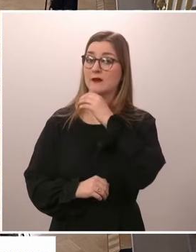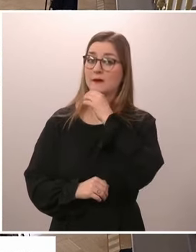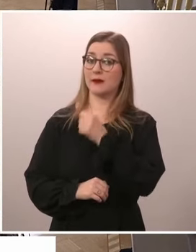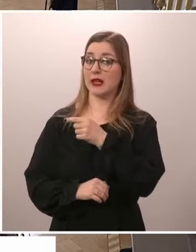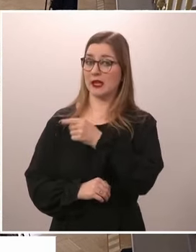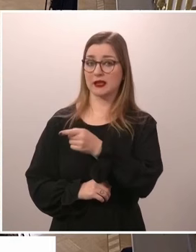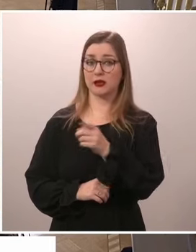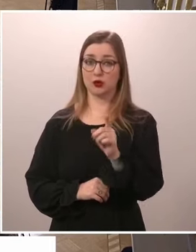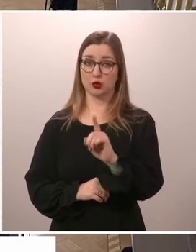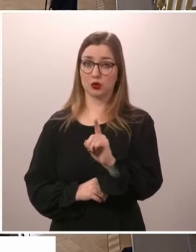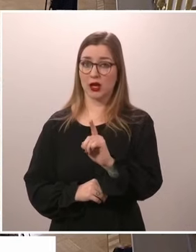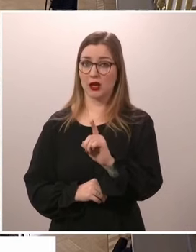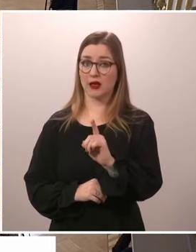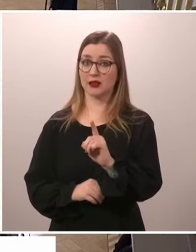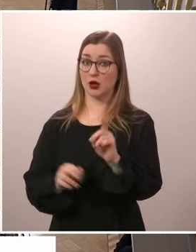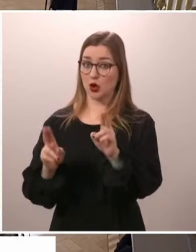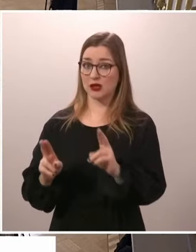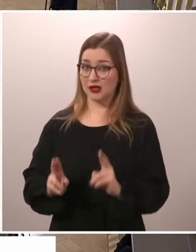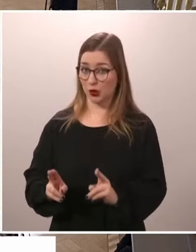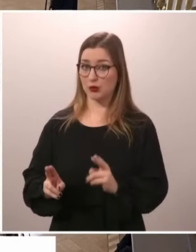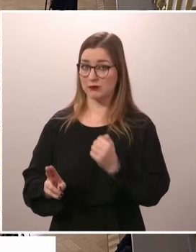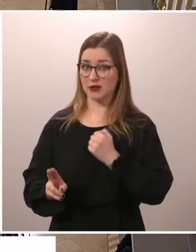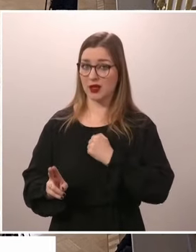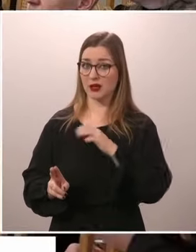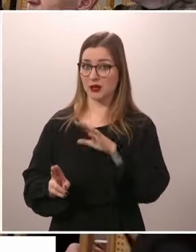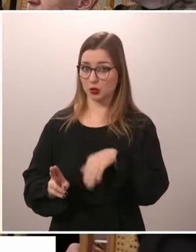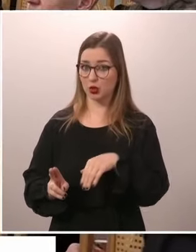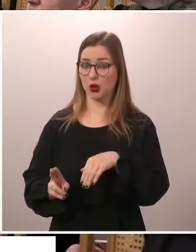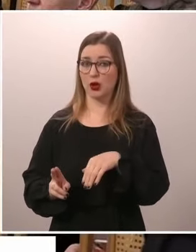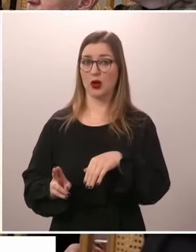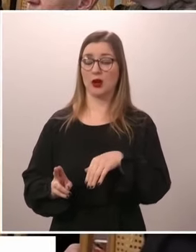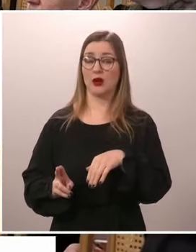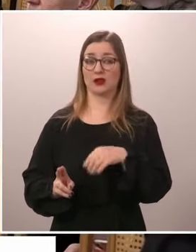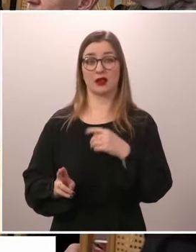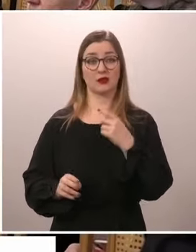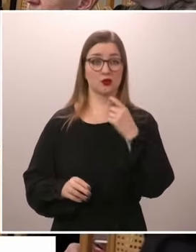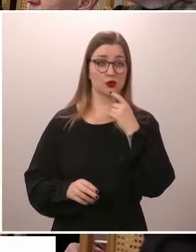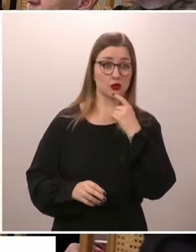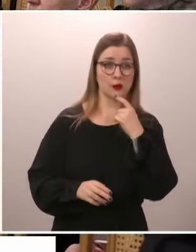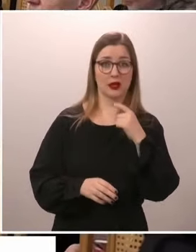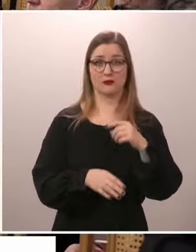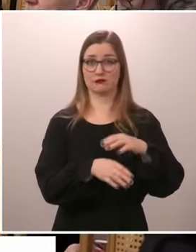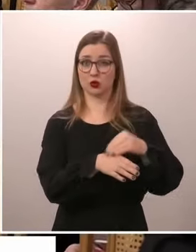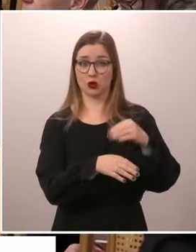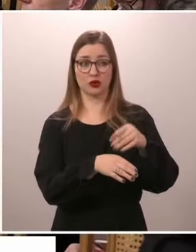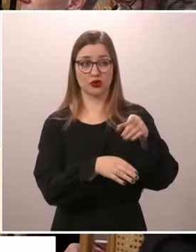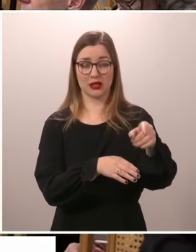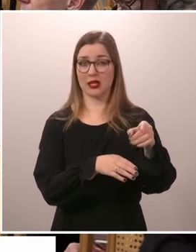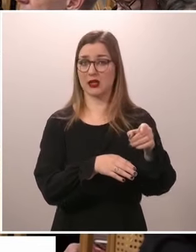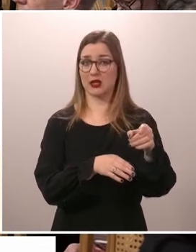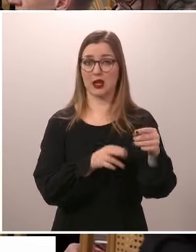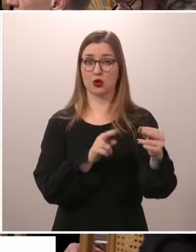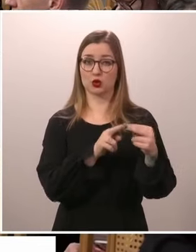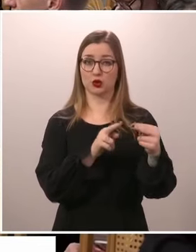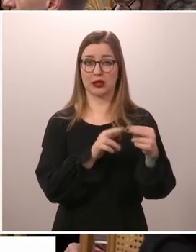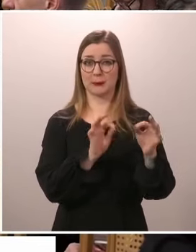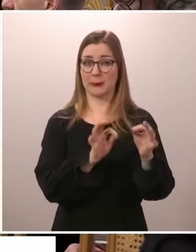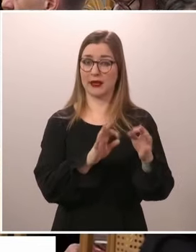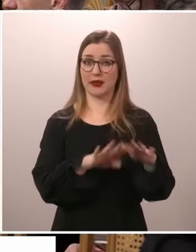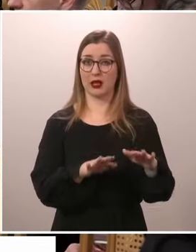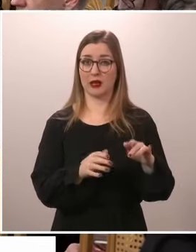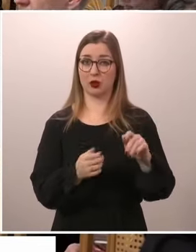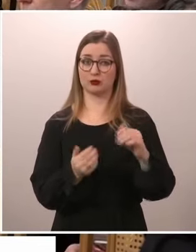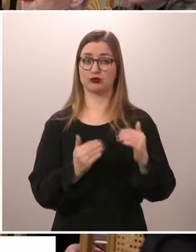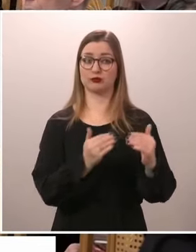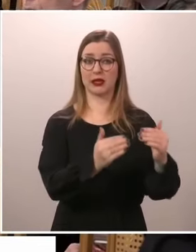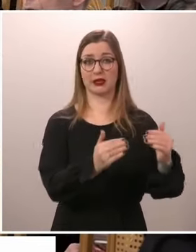två, hur ser du på hur Sverige och Finlands relationer kan utvecklas när och om Sverige väl blir medlem i